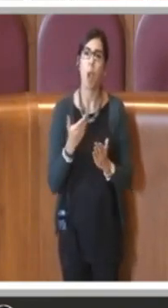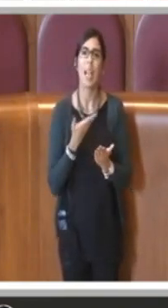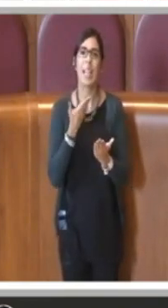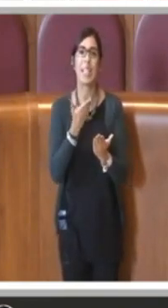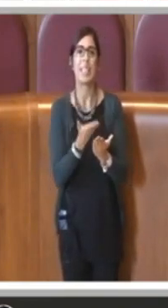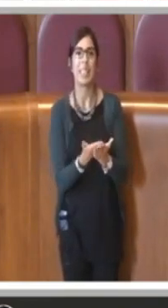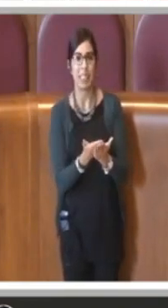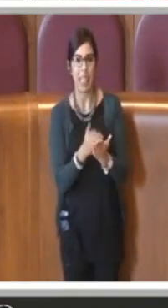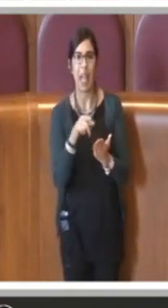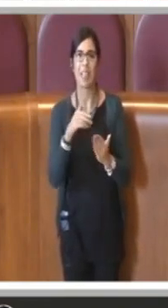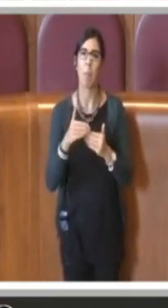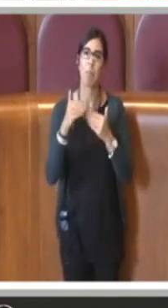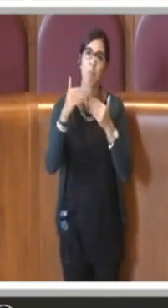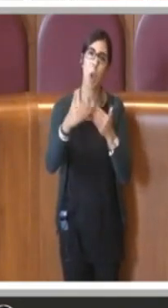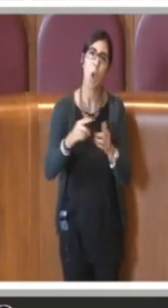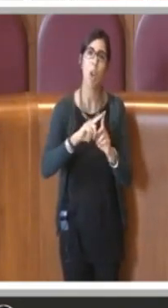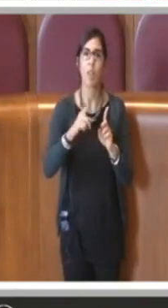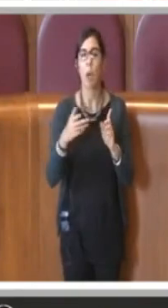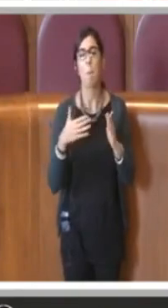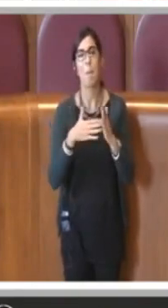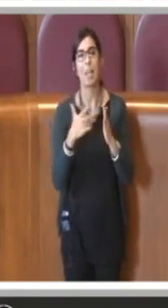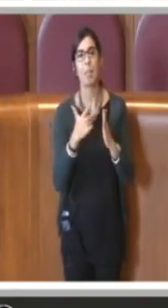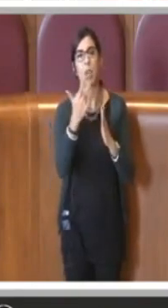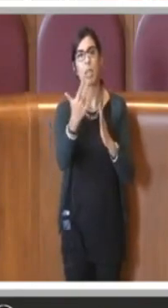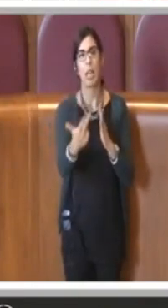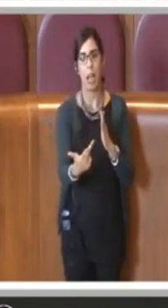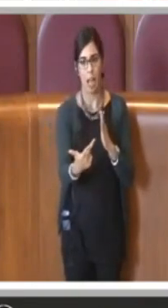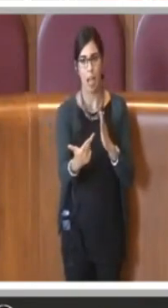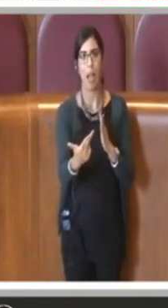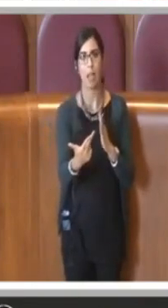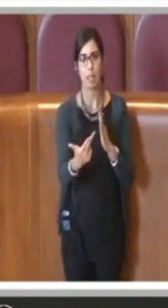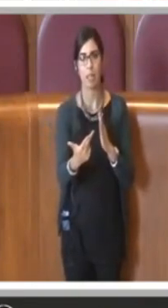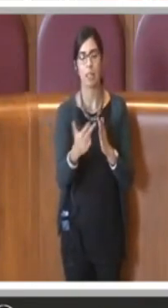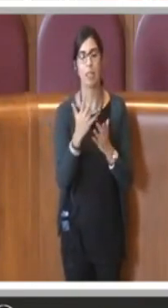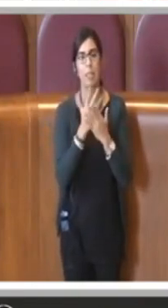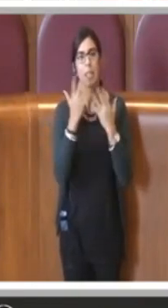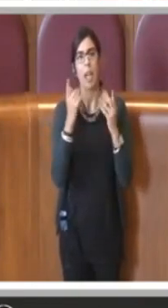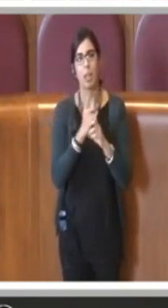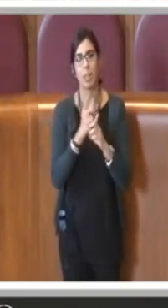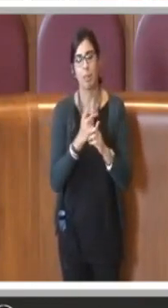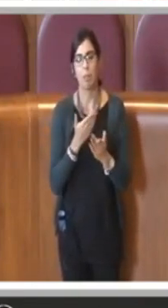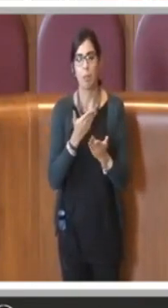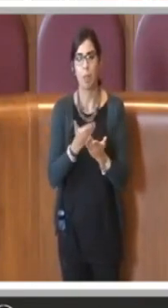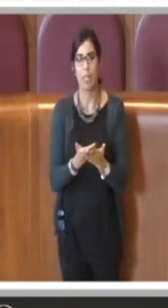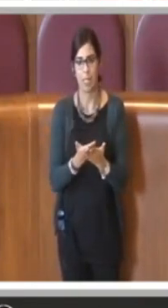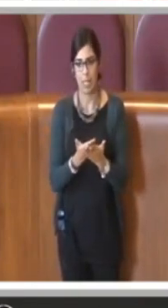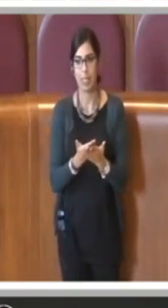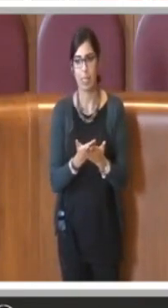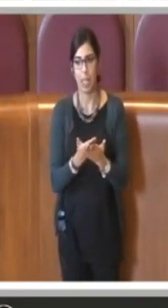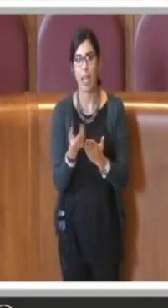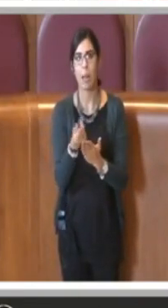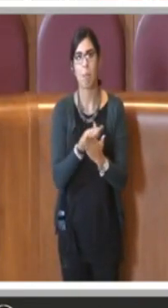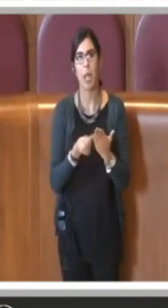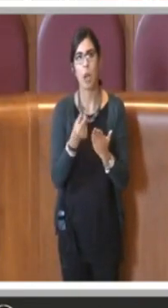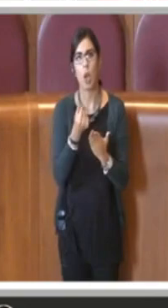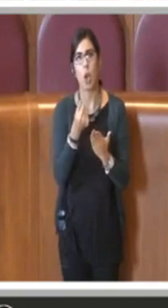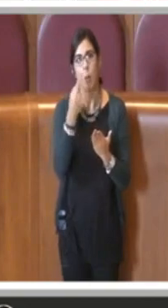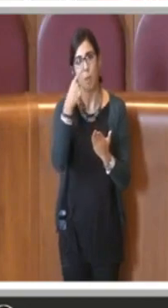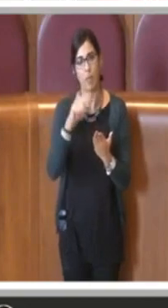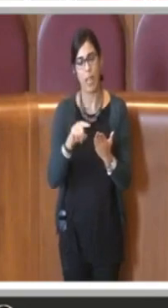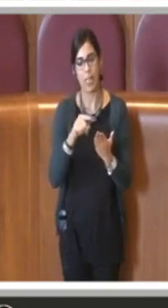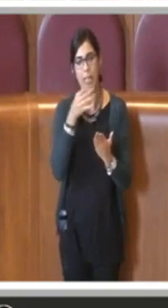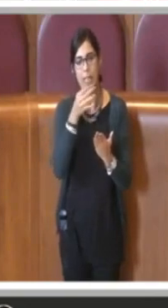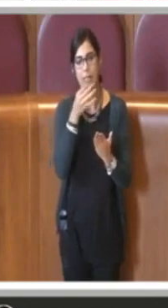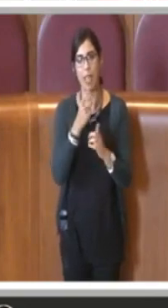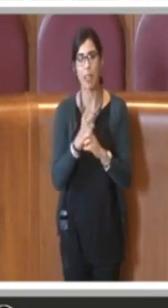avere una proroga fino a un massimo di tre anni presentando ovviamente il piano economico finanziario e quindi